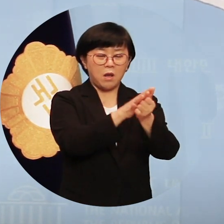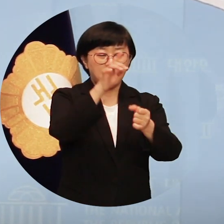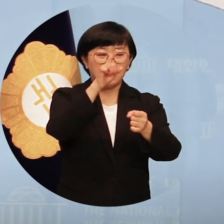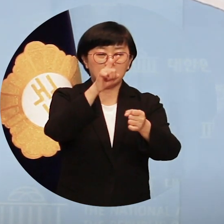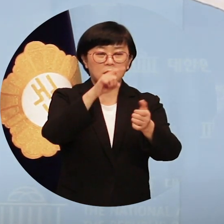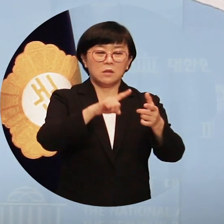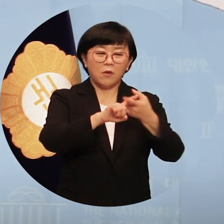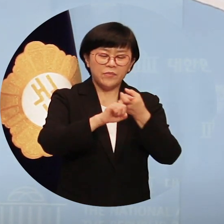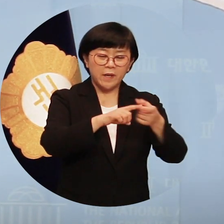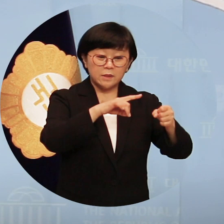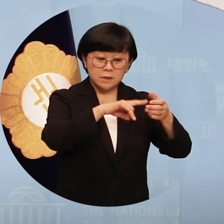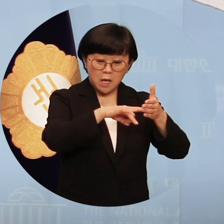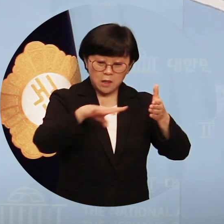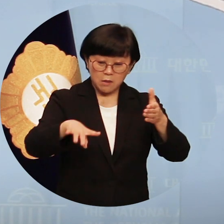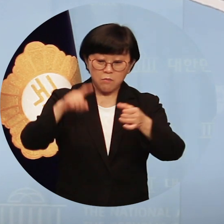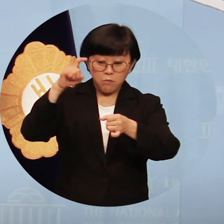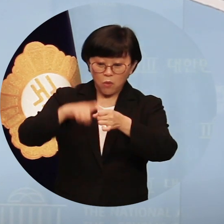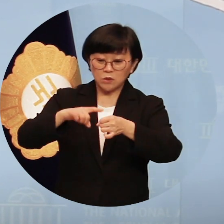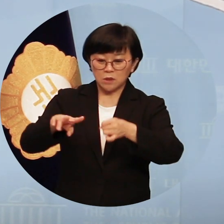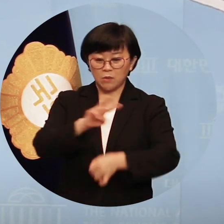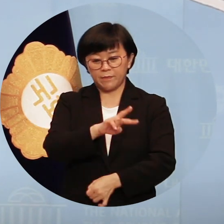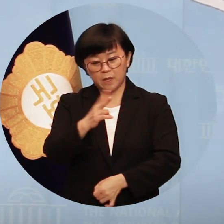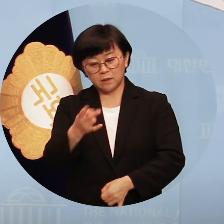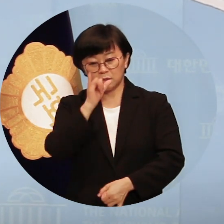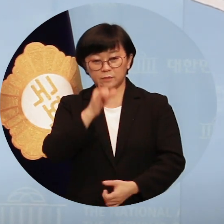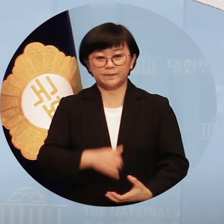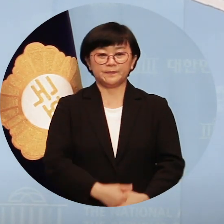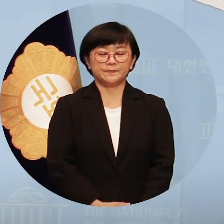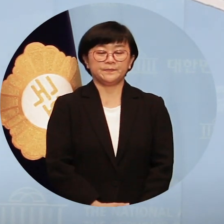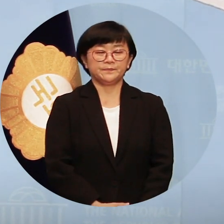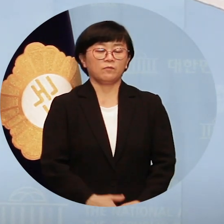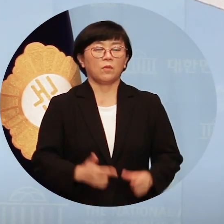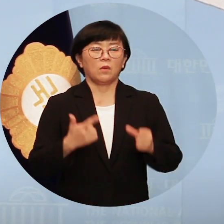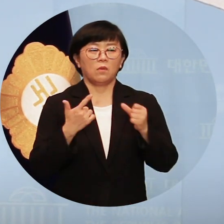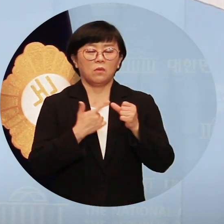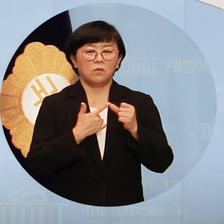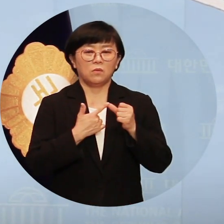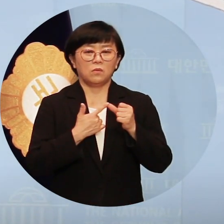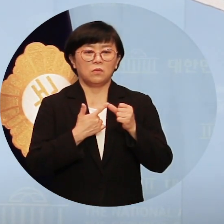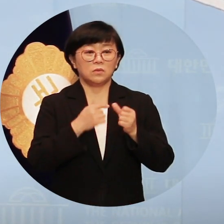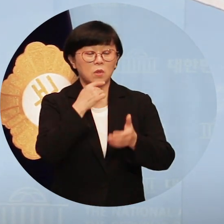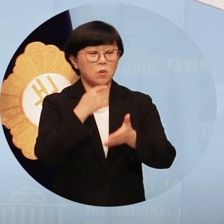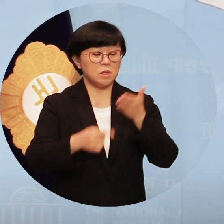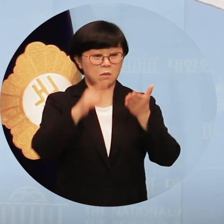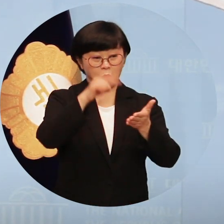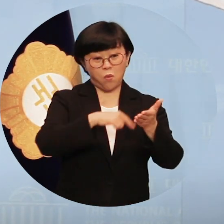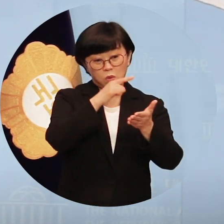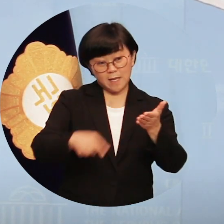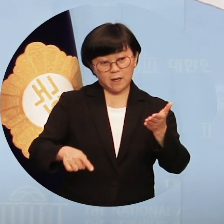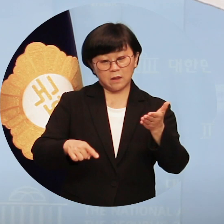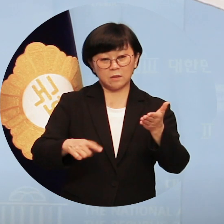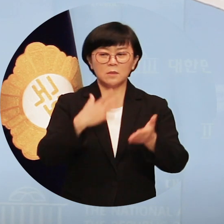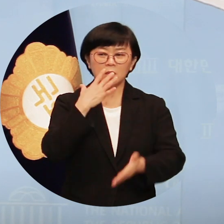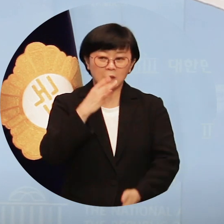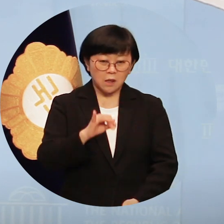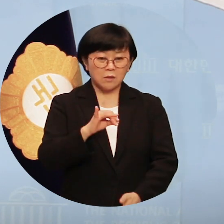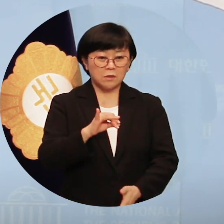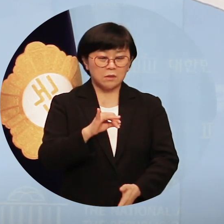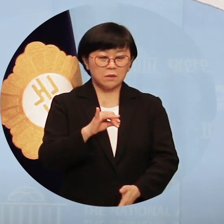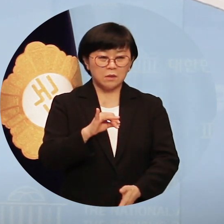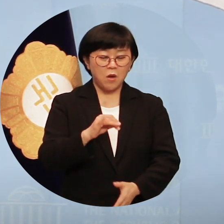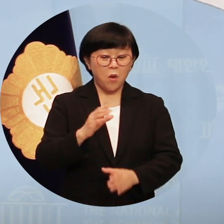제시했습니다. 여섯째, 손실보상은 당연히 소급적용해야 하는 것입니다.